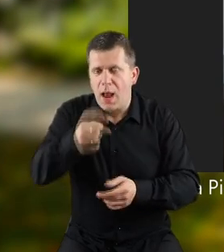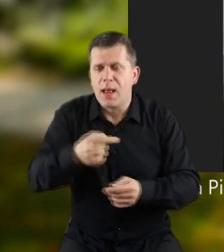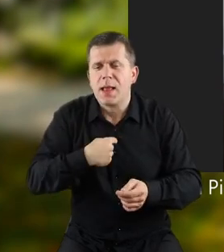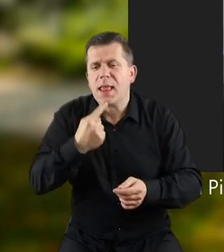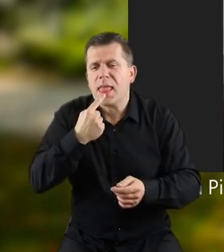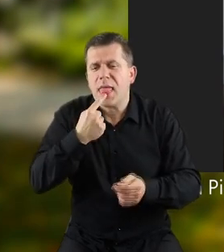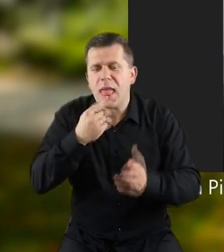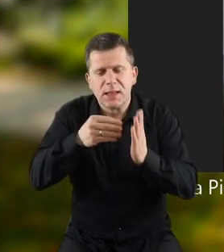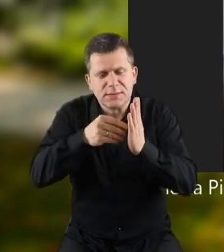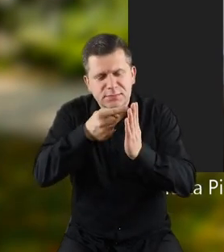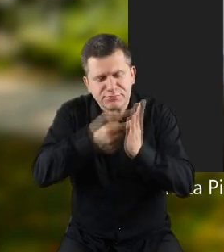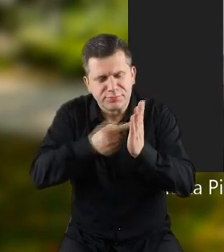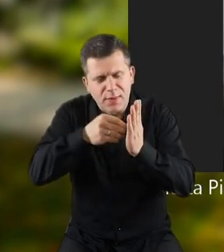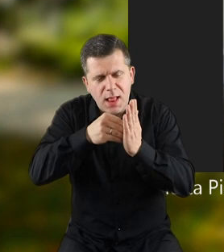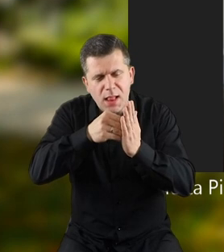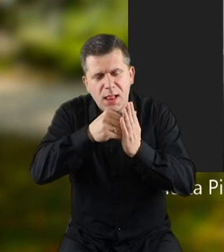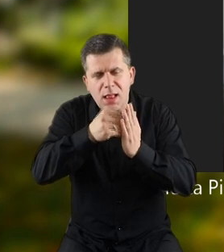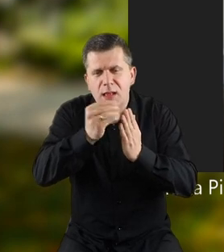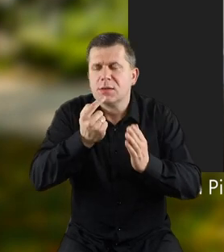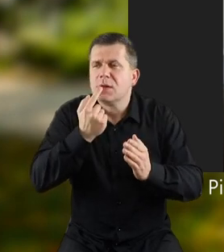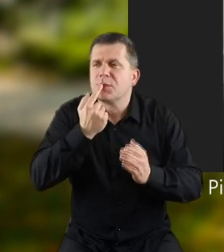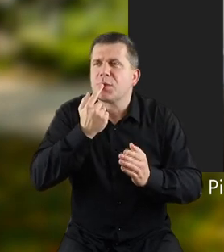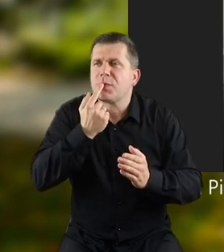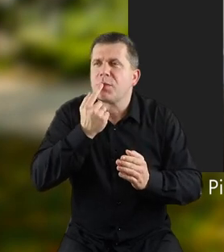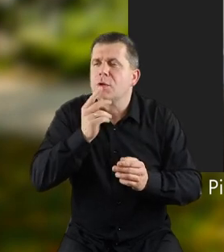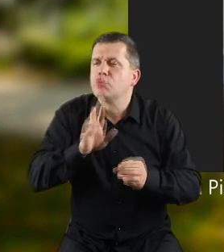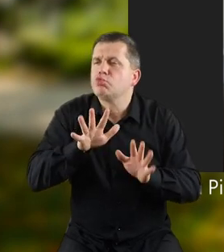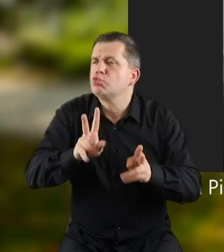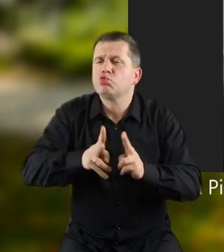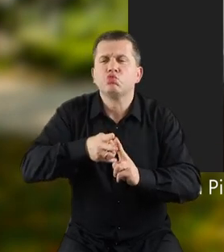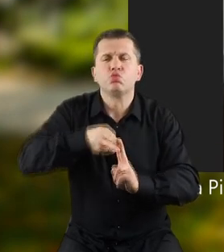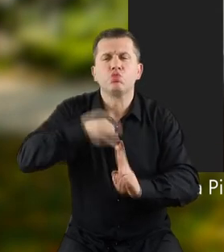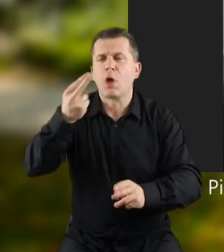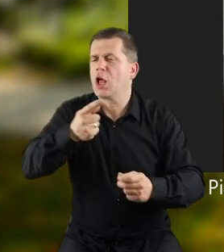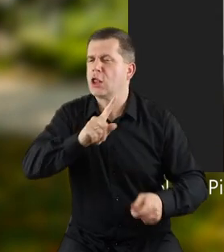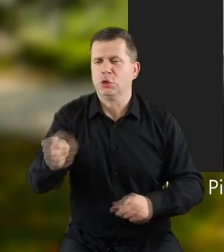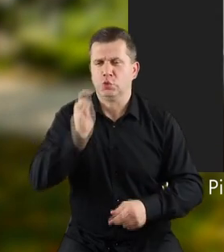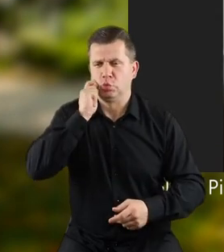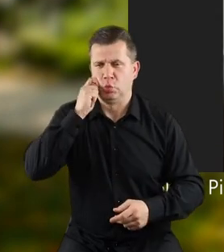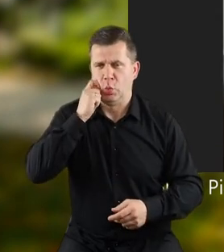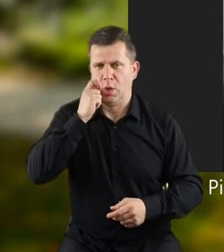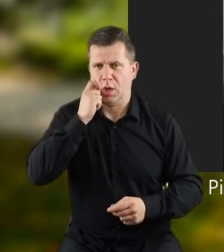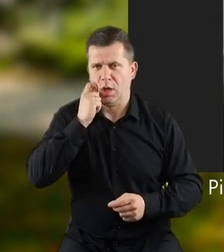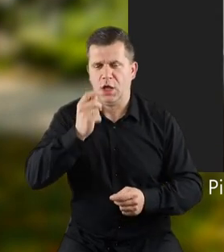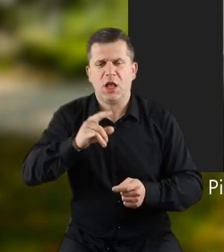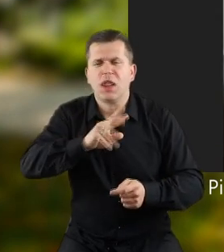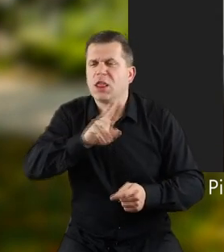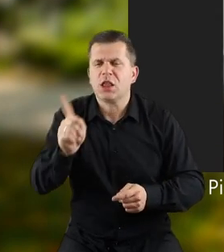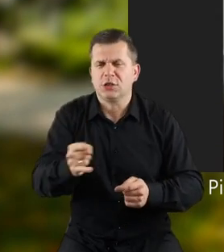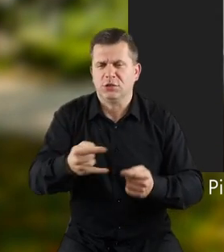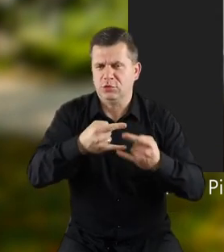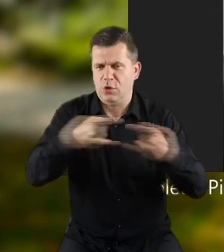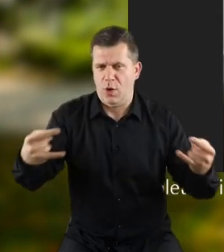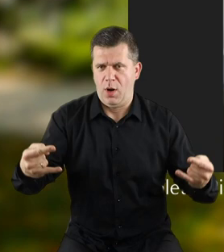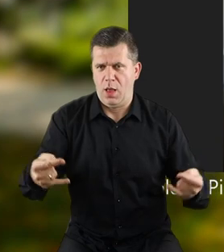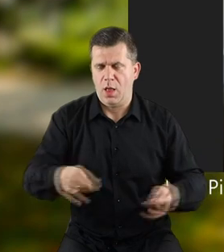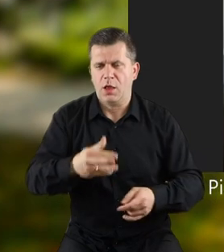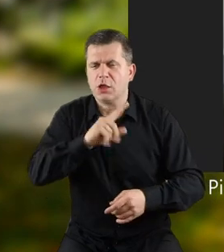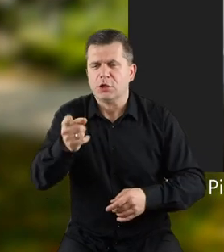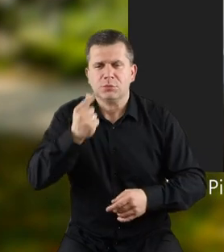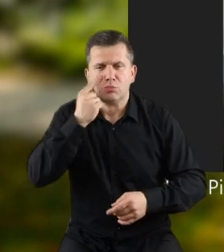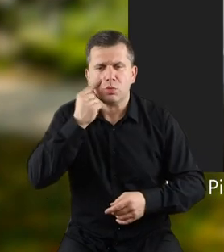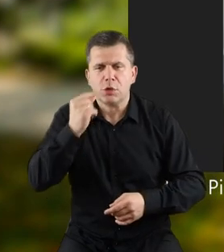ale jak przyłożycie języczek do tego nacięcia, to słuchajcie, jest coś dużo słodszego niż cukierki, dużo słodszego niż czekolada i dużo